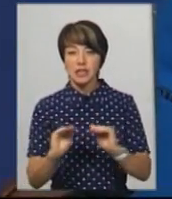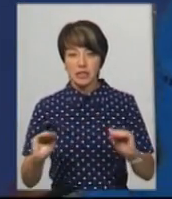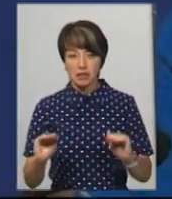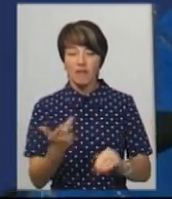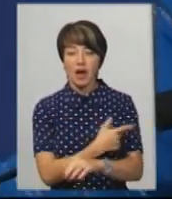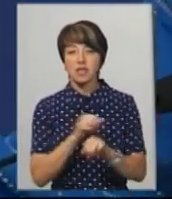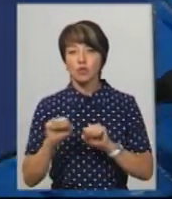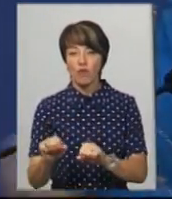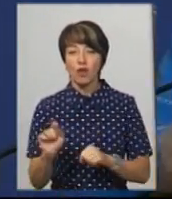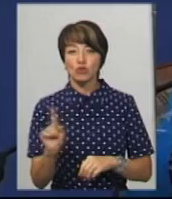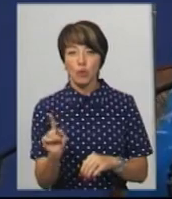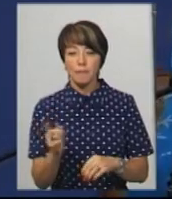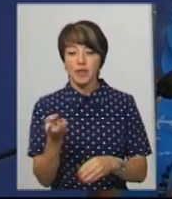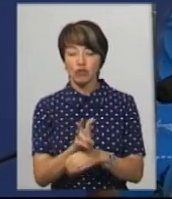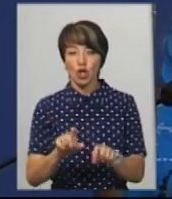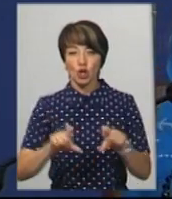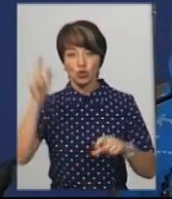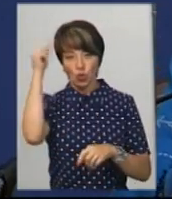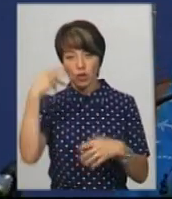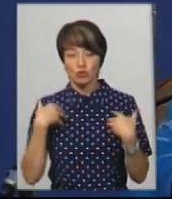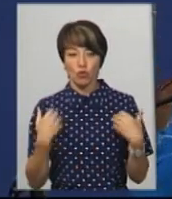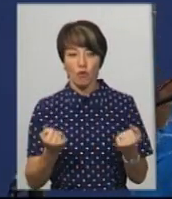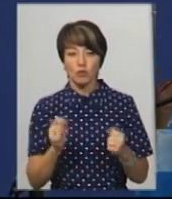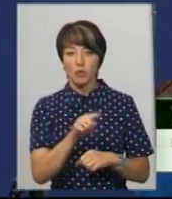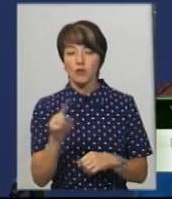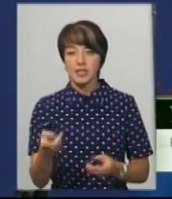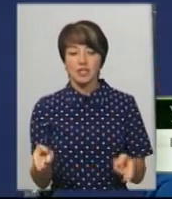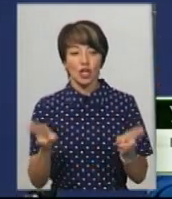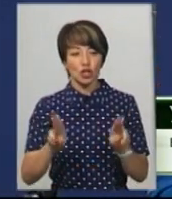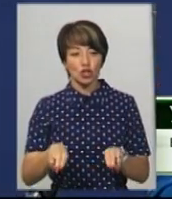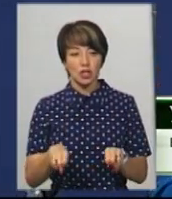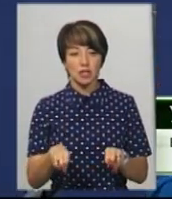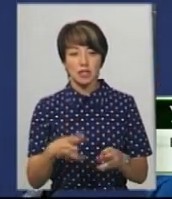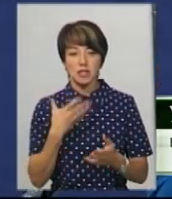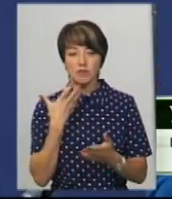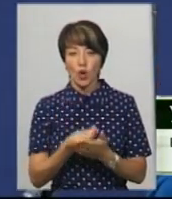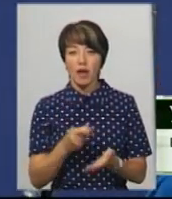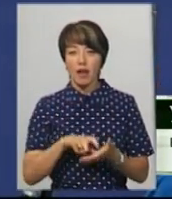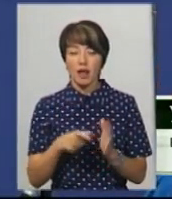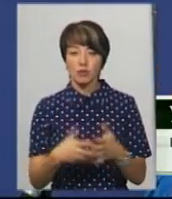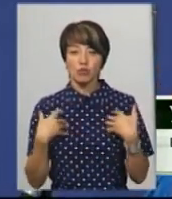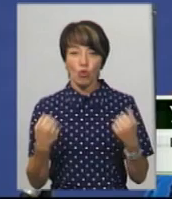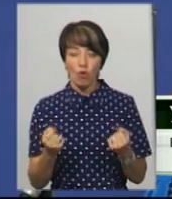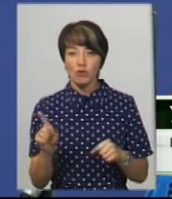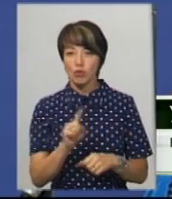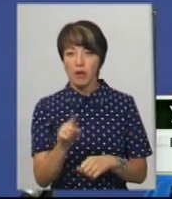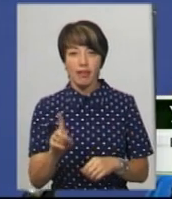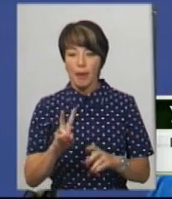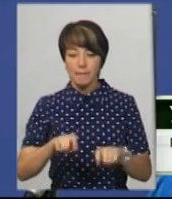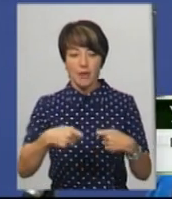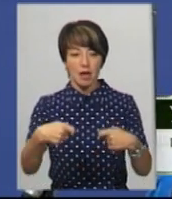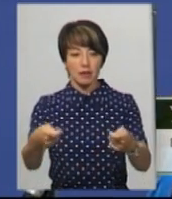вакцинувалися, щоб вони прийшли до школи здоровими, щоб вони залишили свої класи здорові і щоб вони не